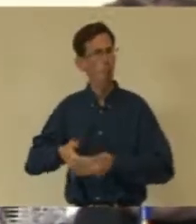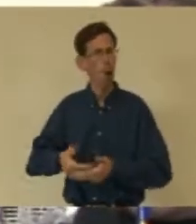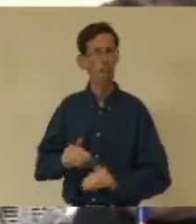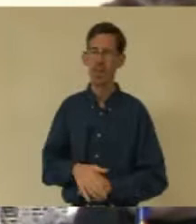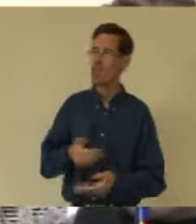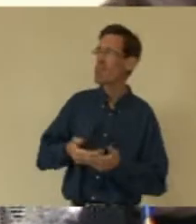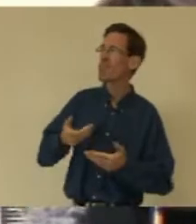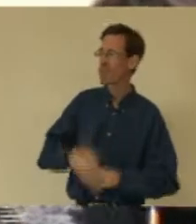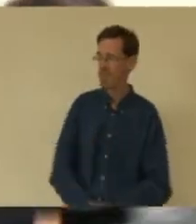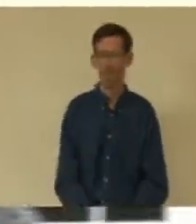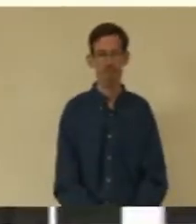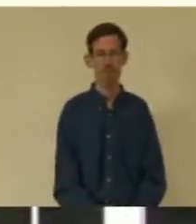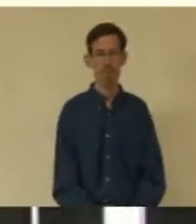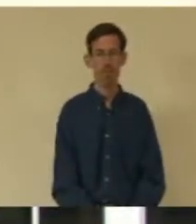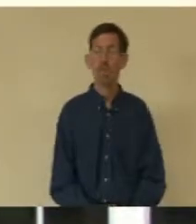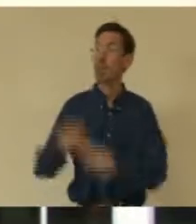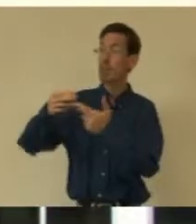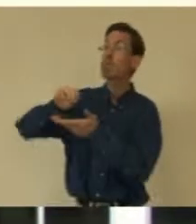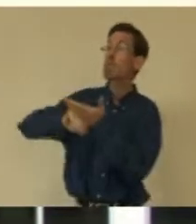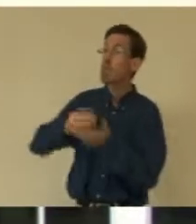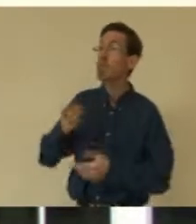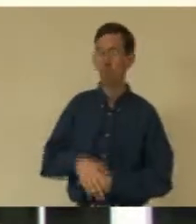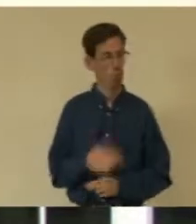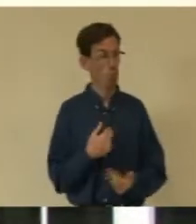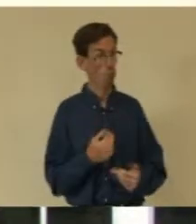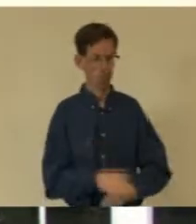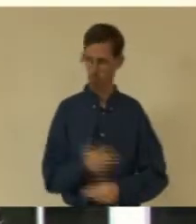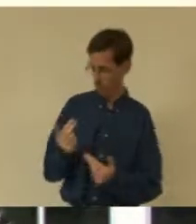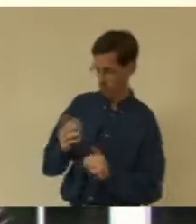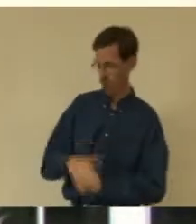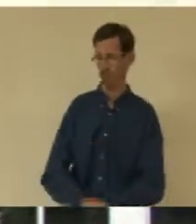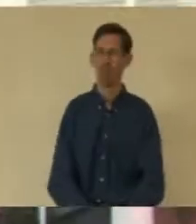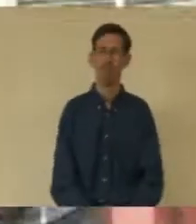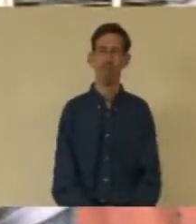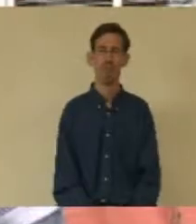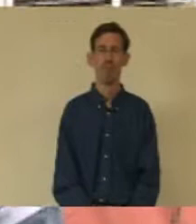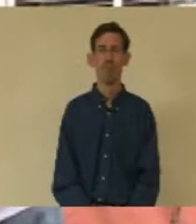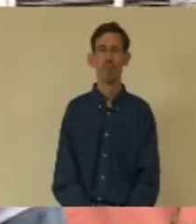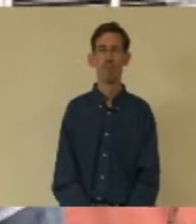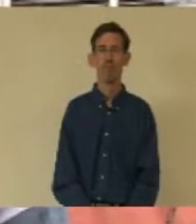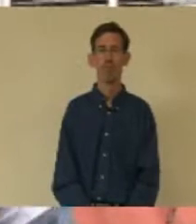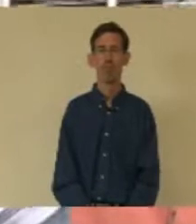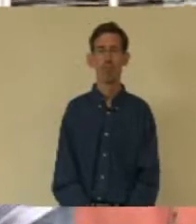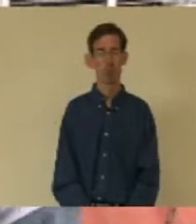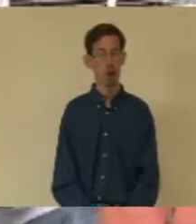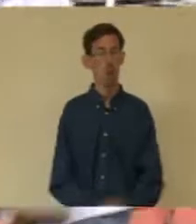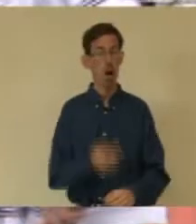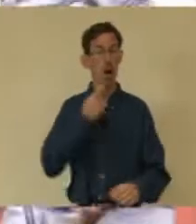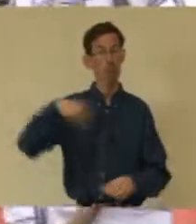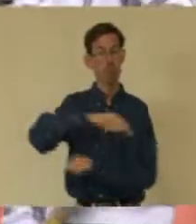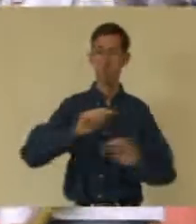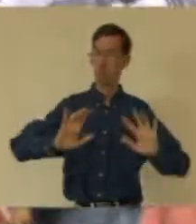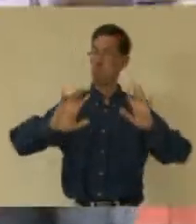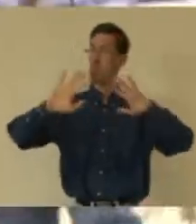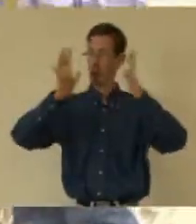même. C'est ? Et le script ? Ça va. Ça va ? Un grand bravo aux élèves